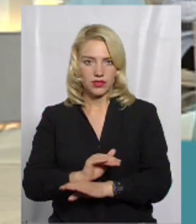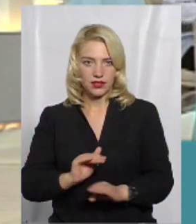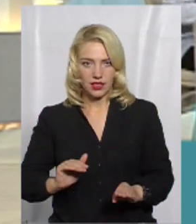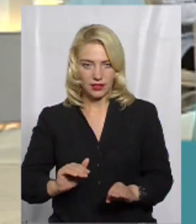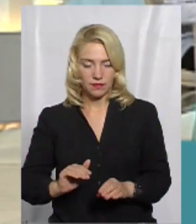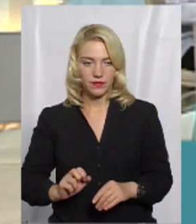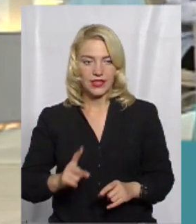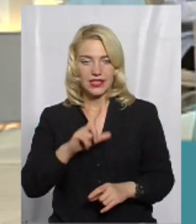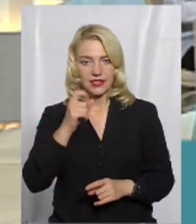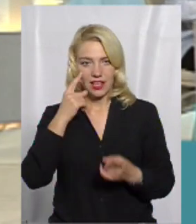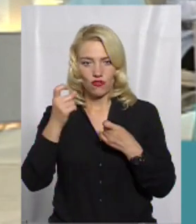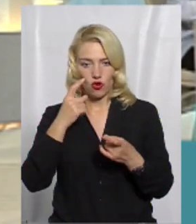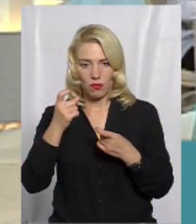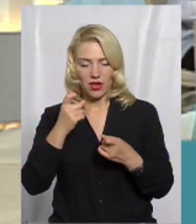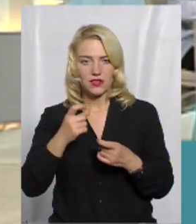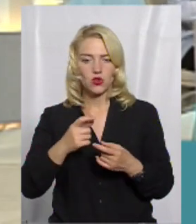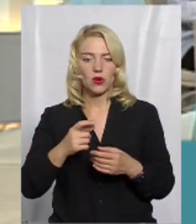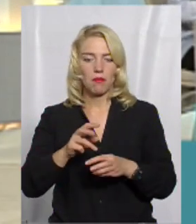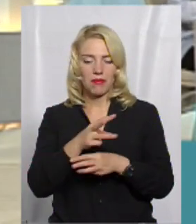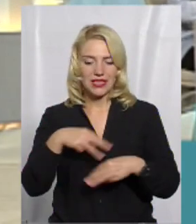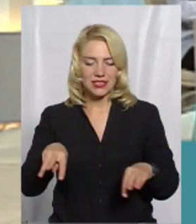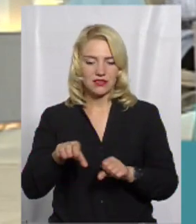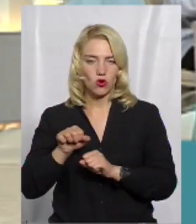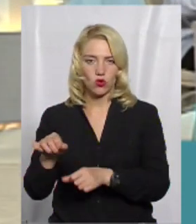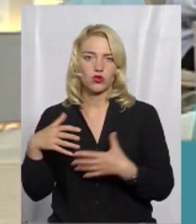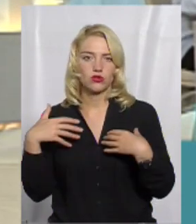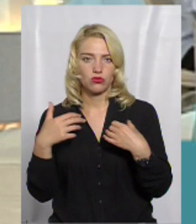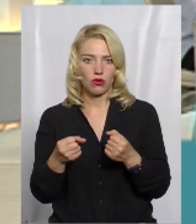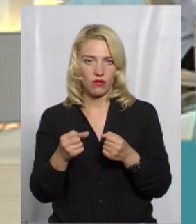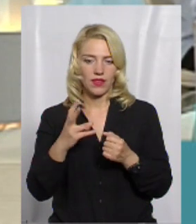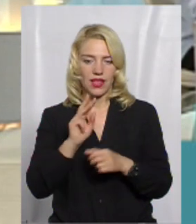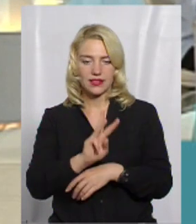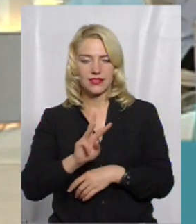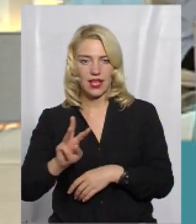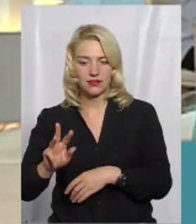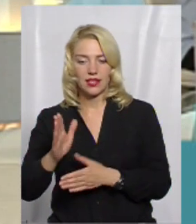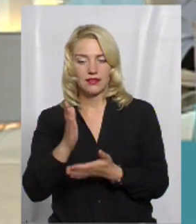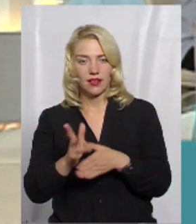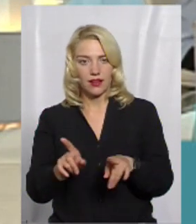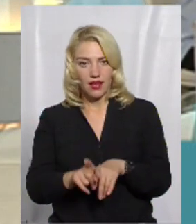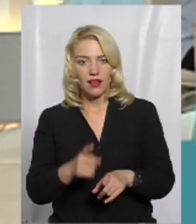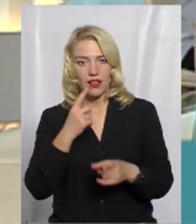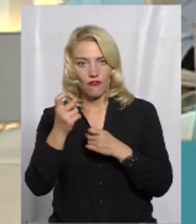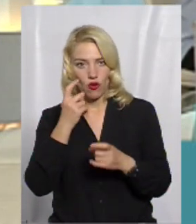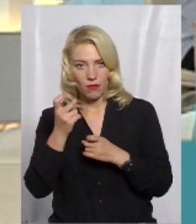За інформацією Міністерства охорони здоров'я України на сайті, є така інформація,